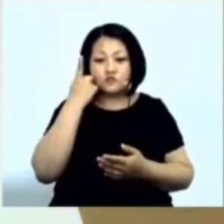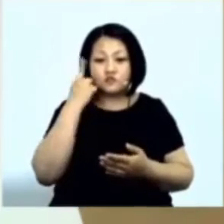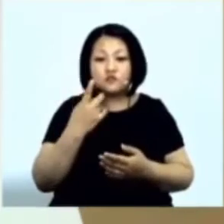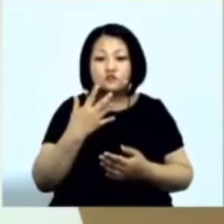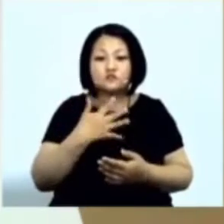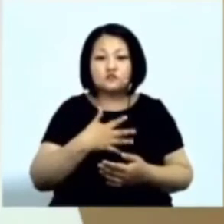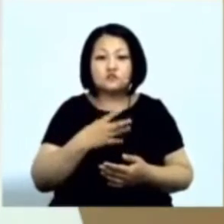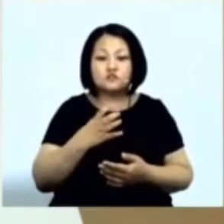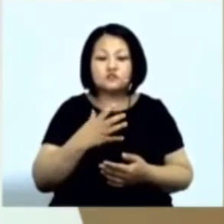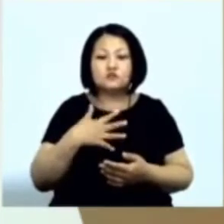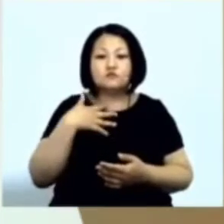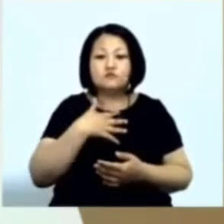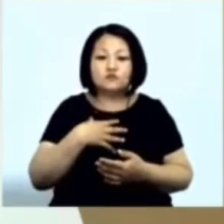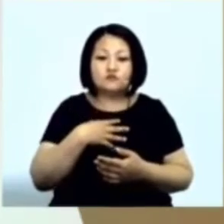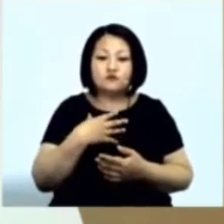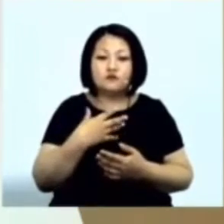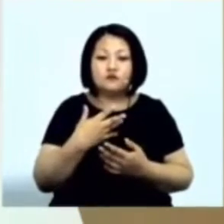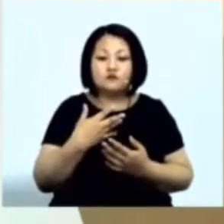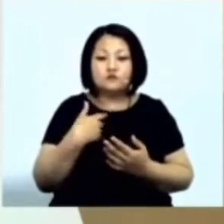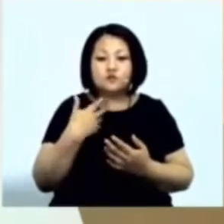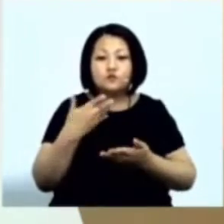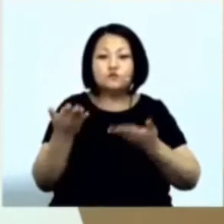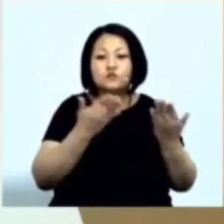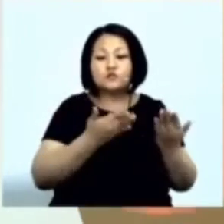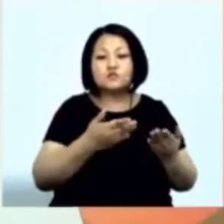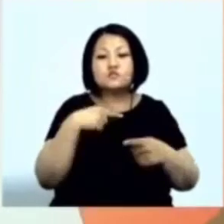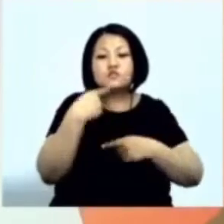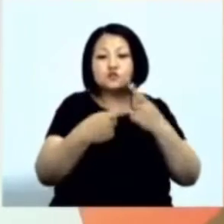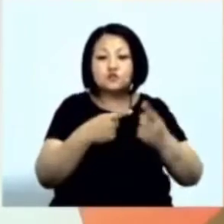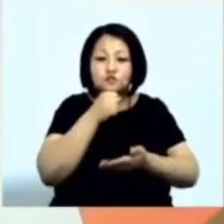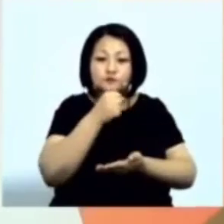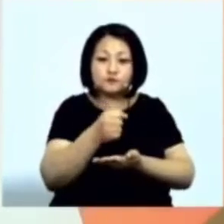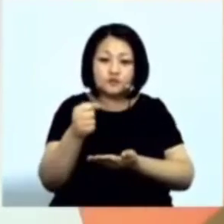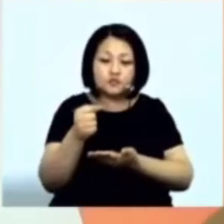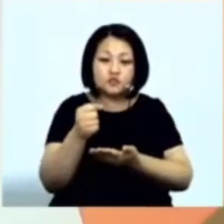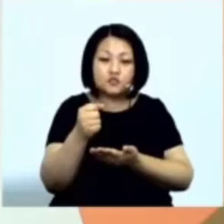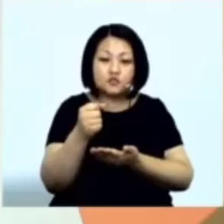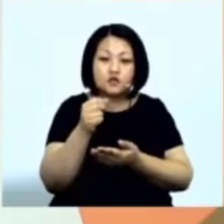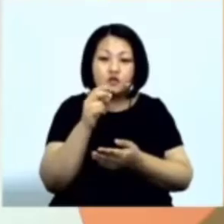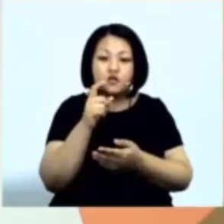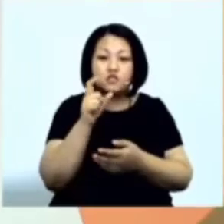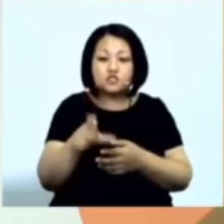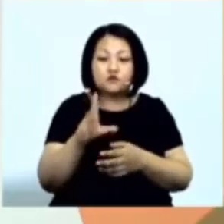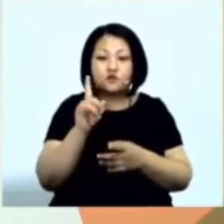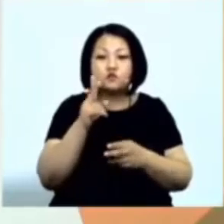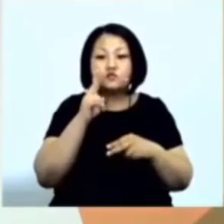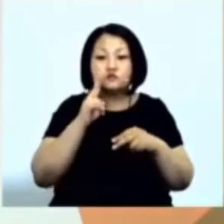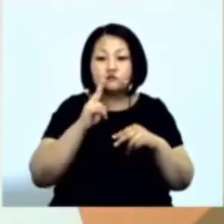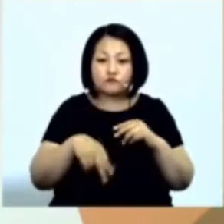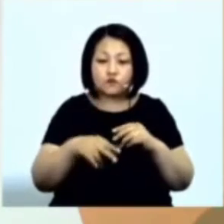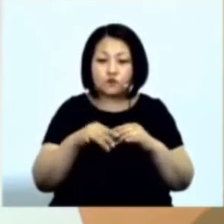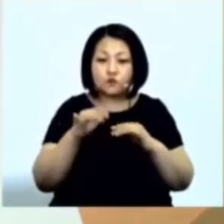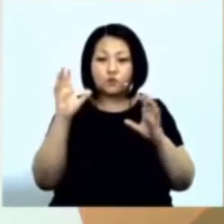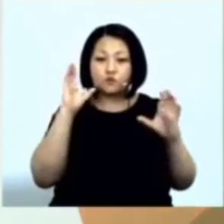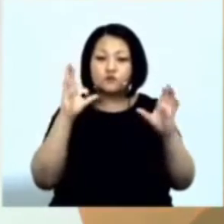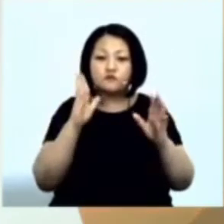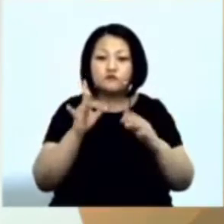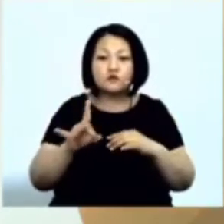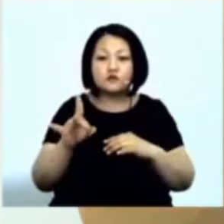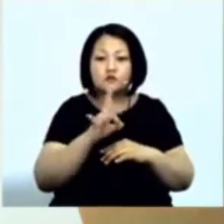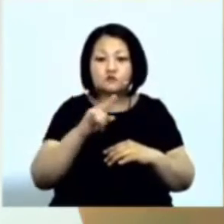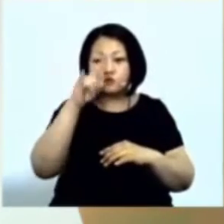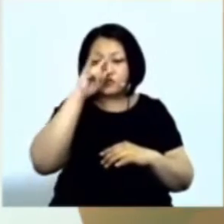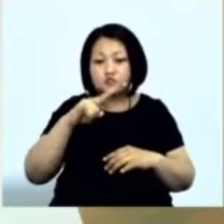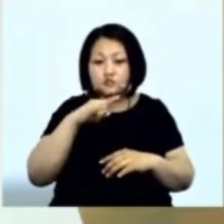пригласить Следующего спикера Человека Который Закончил университет В республике Казахстан